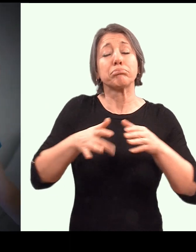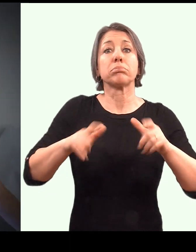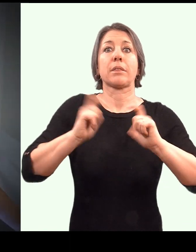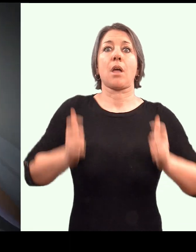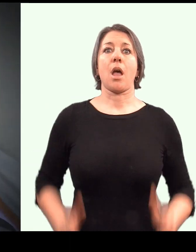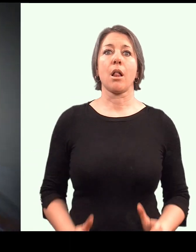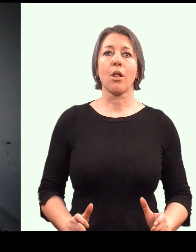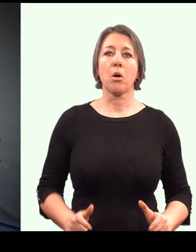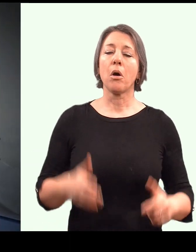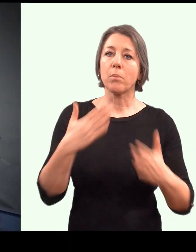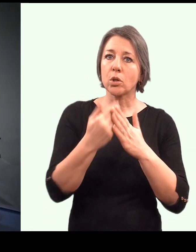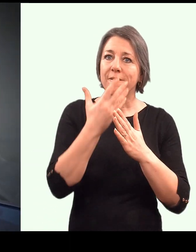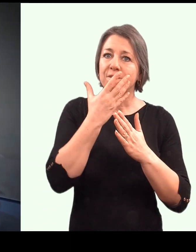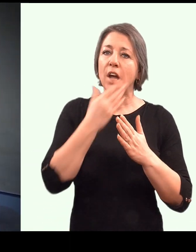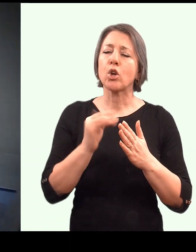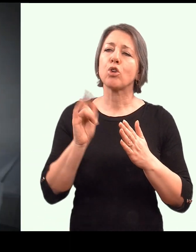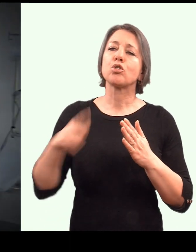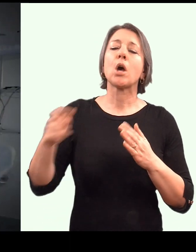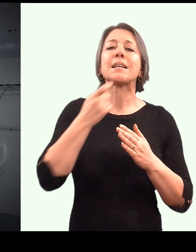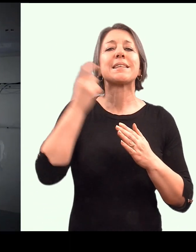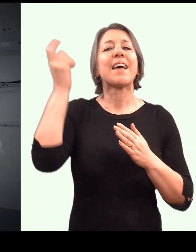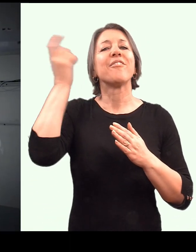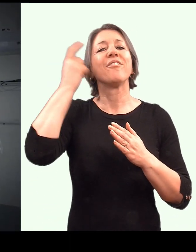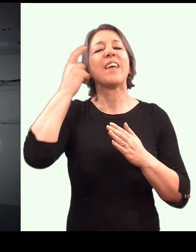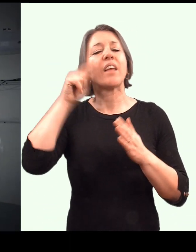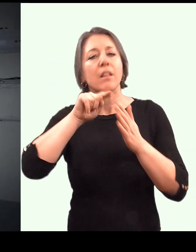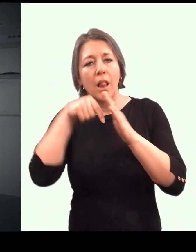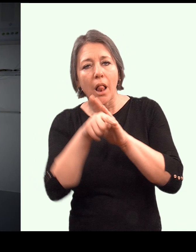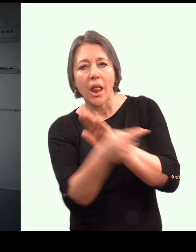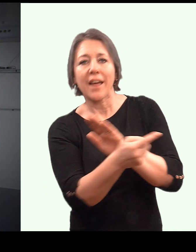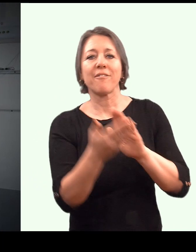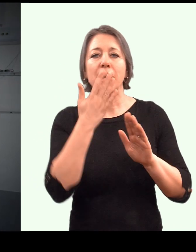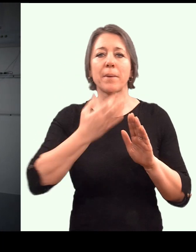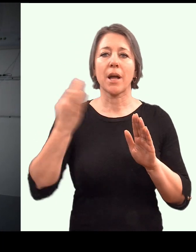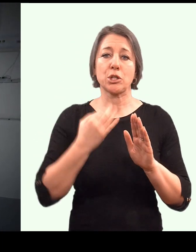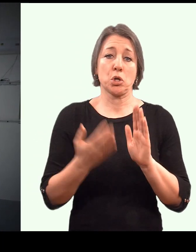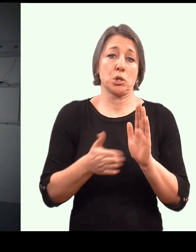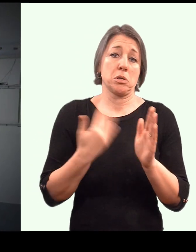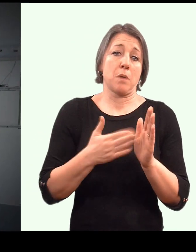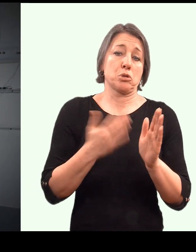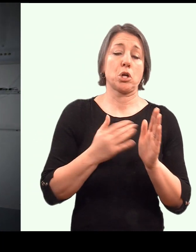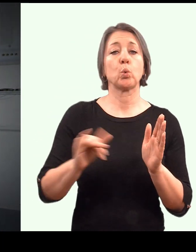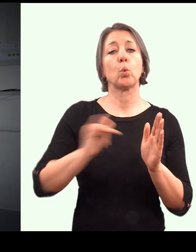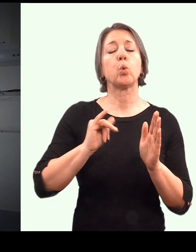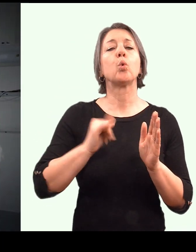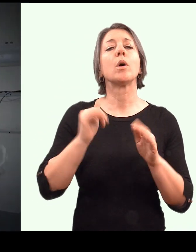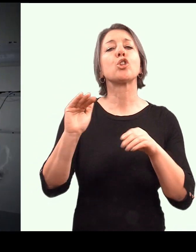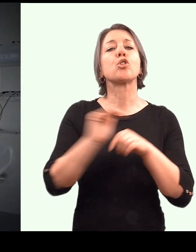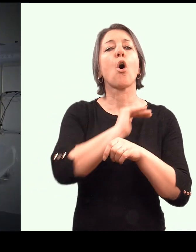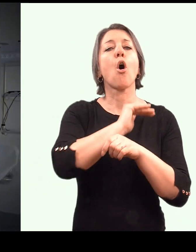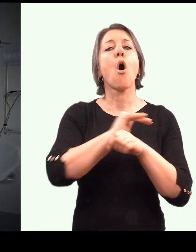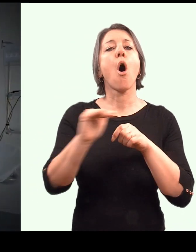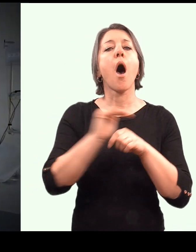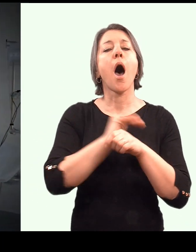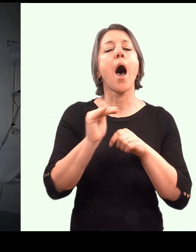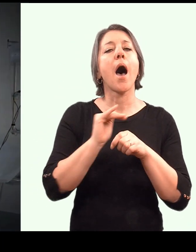potom se můžeme do toho těla různým způsobem podívat. Například můžeme sledovat řez celým